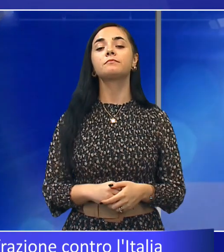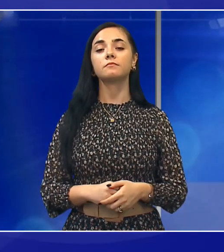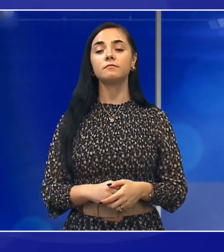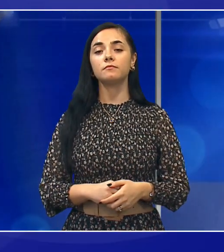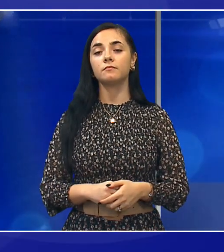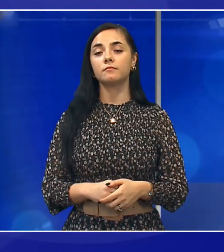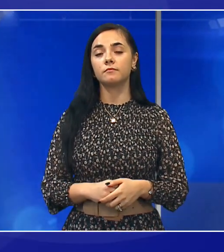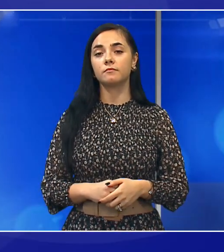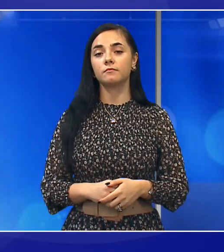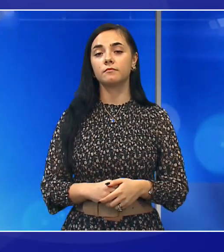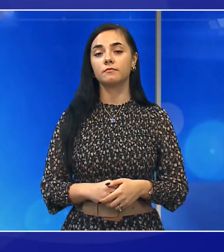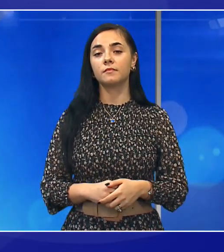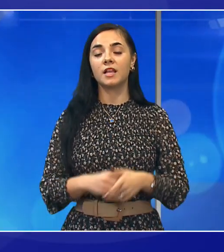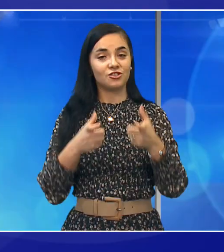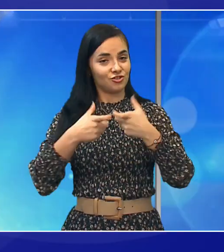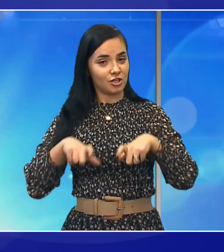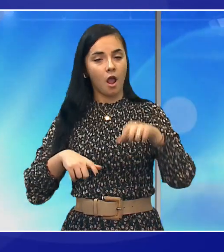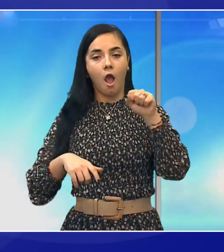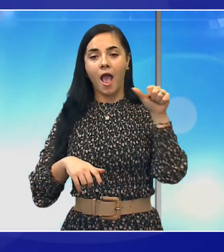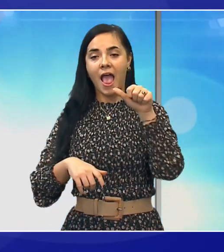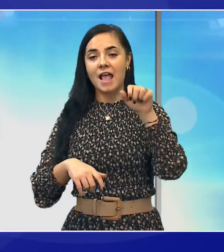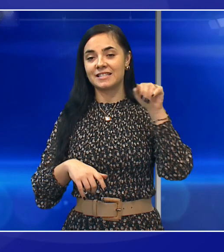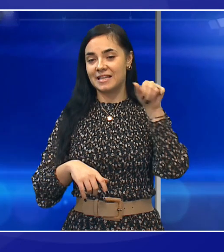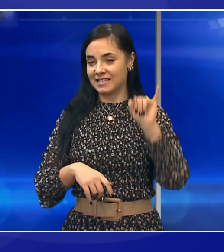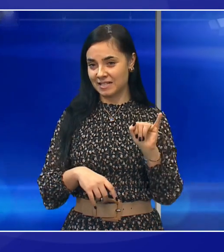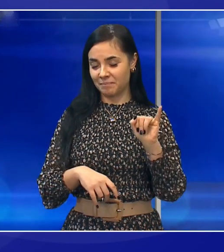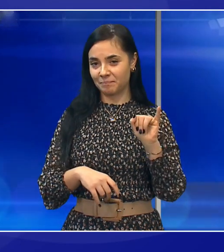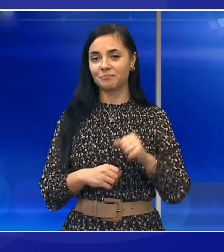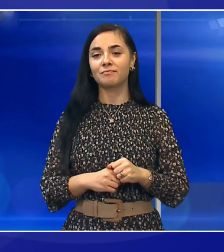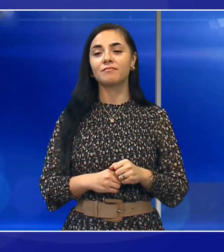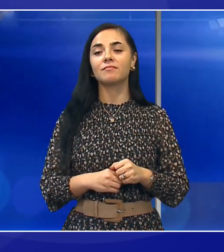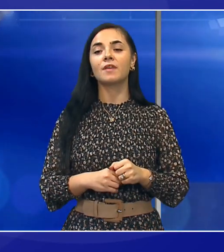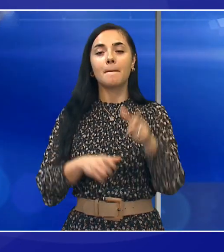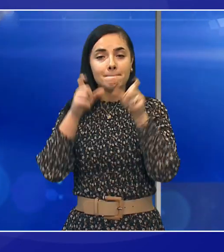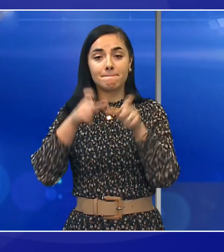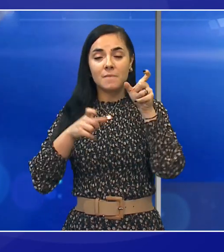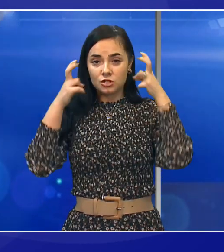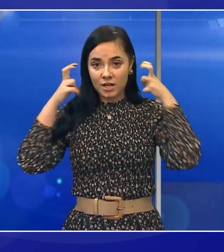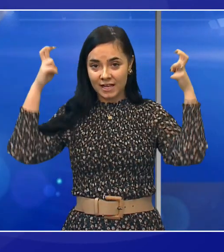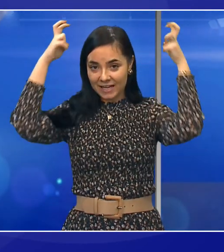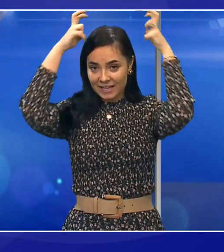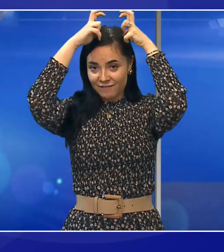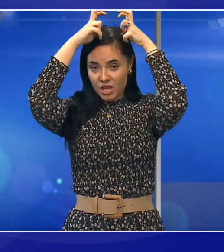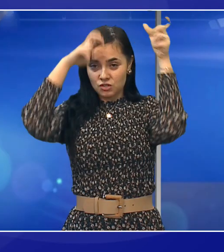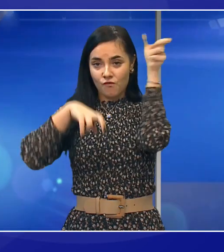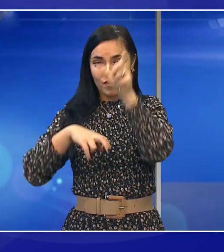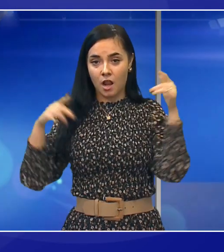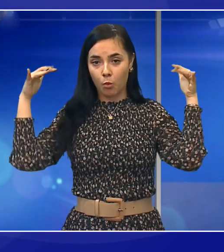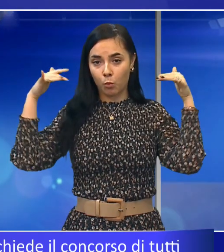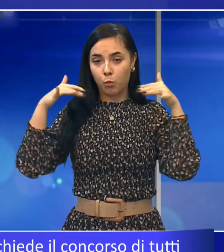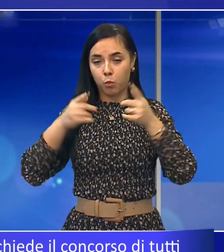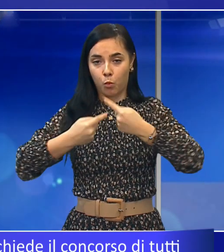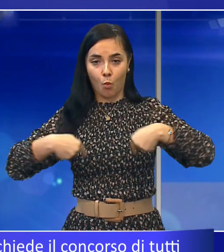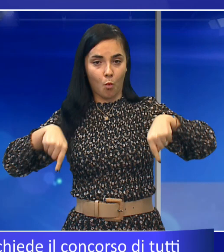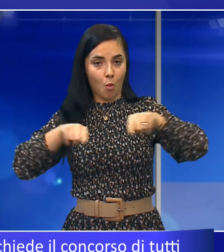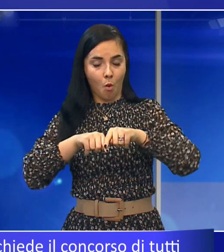Ad Assisi si sono riuniti i Vescovi italiani. Il Presidente